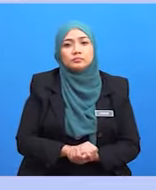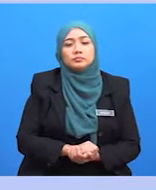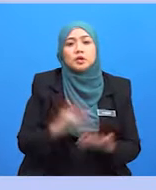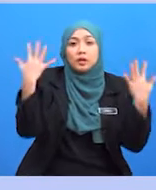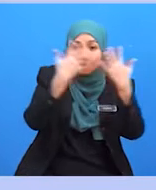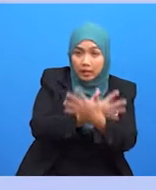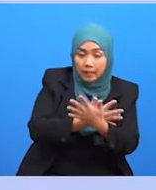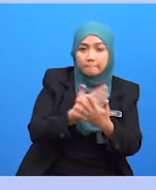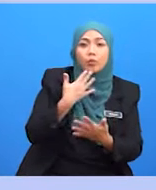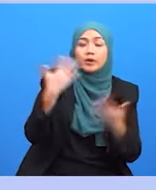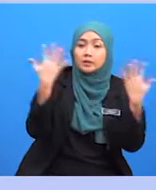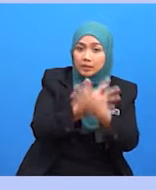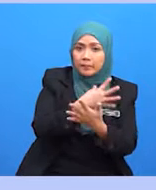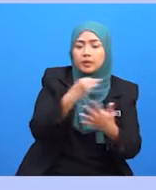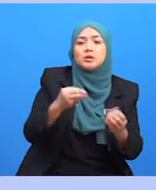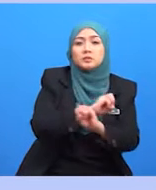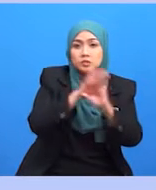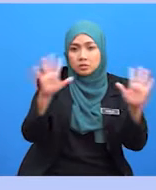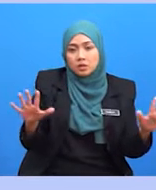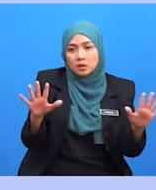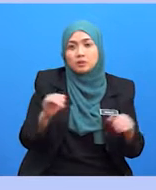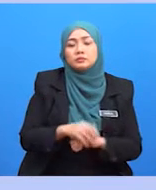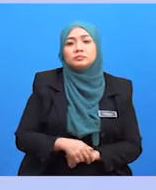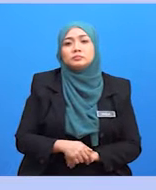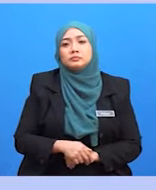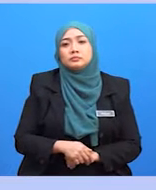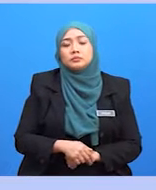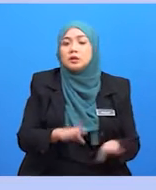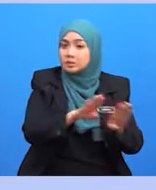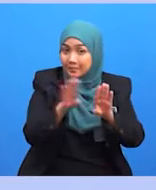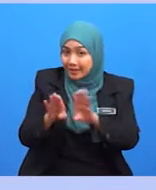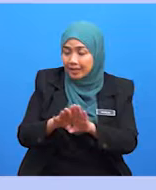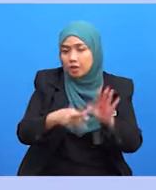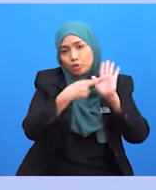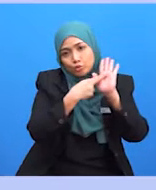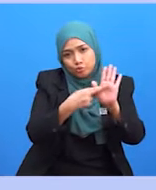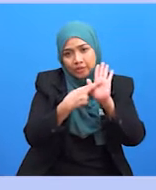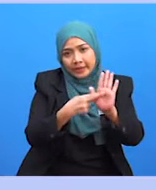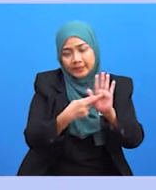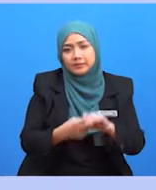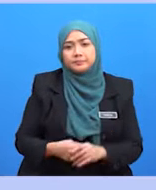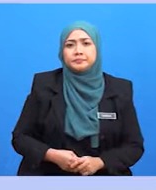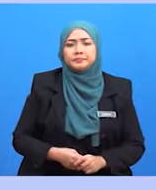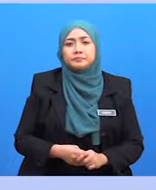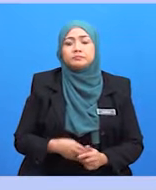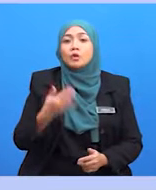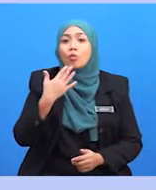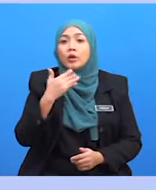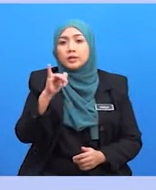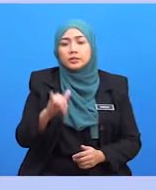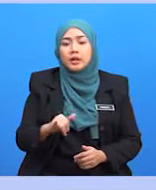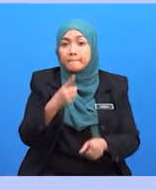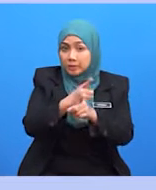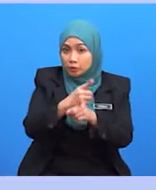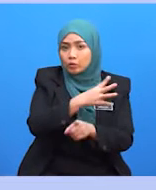dan cerah dalam pelbagai versi penggunaan sebagai rujukan khusus. Beresi warna yang betul dan